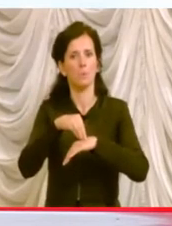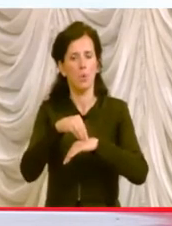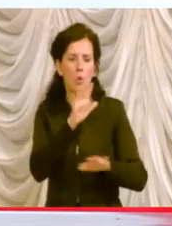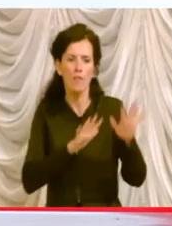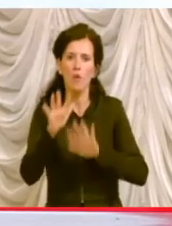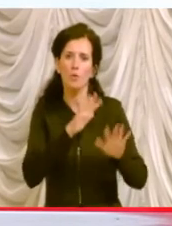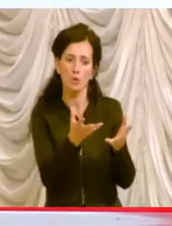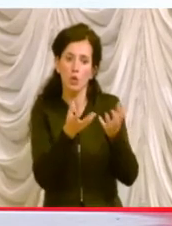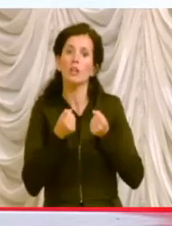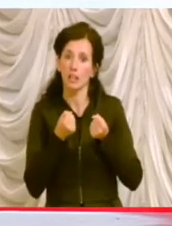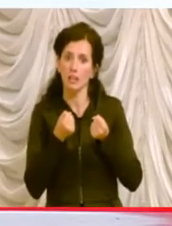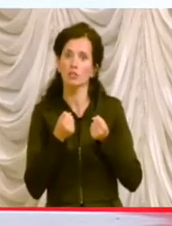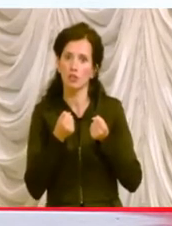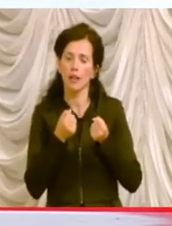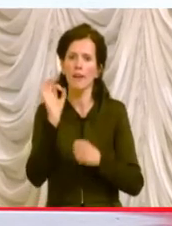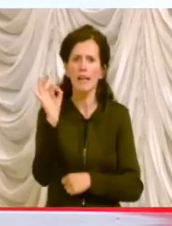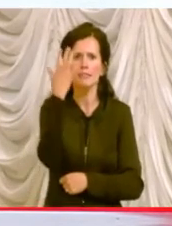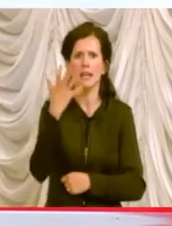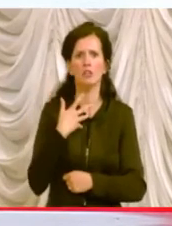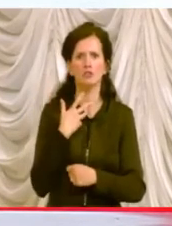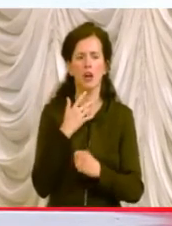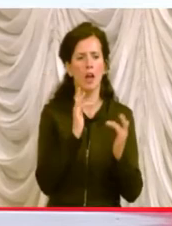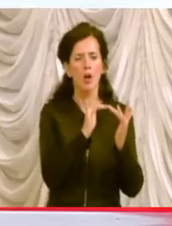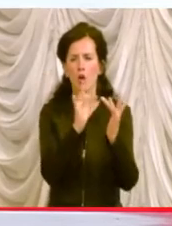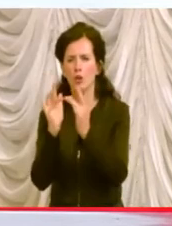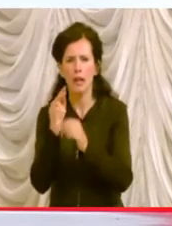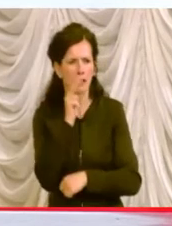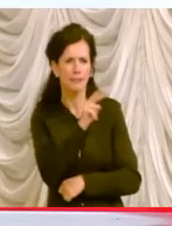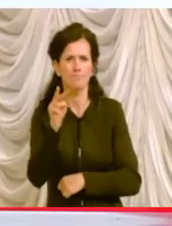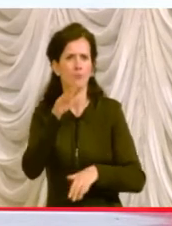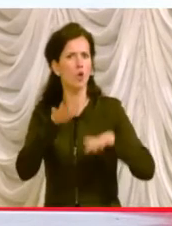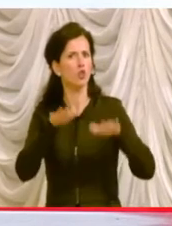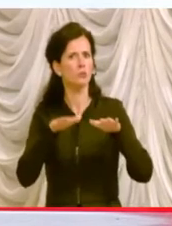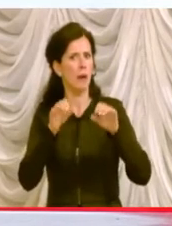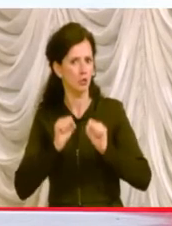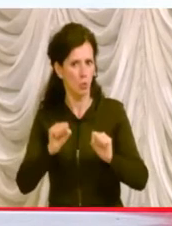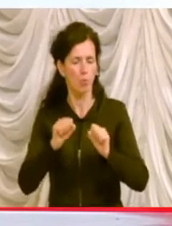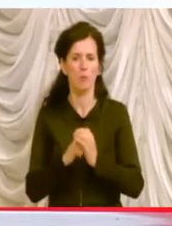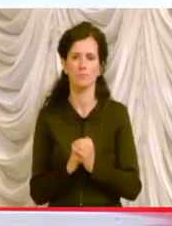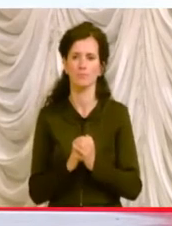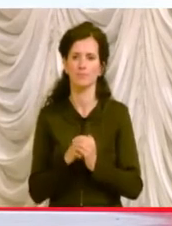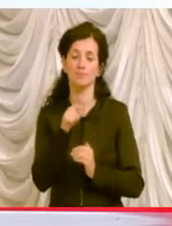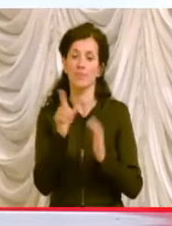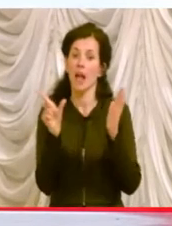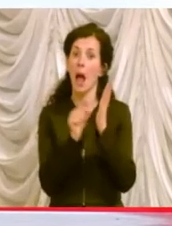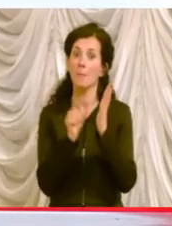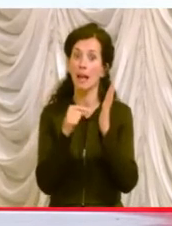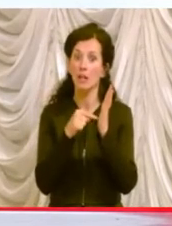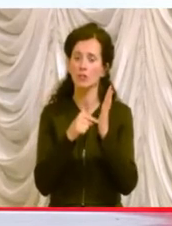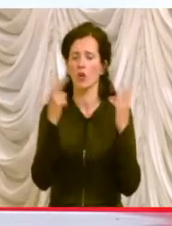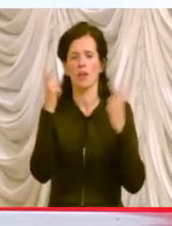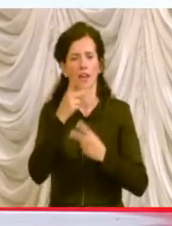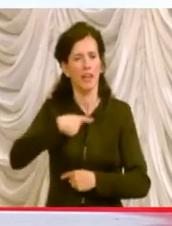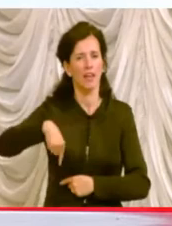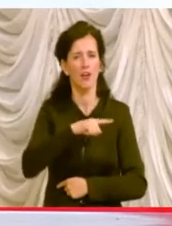informazioni in caso di contatti, tra virgolette, sospetti. È un'app di cui siamo fieri, perché in